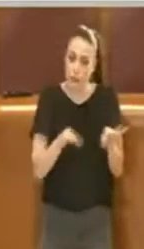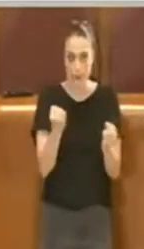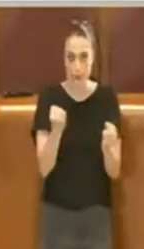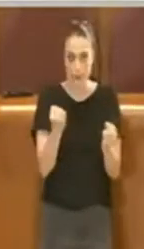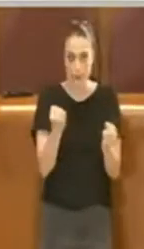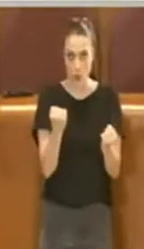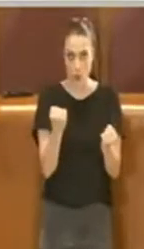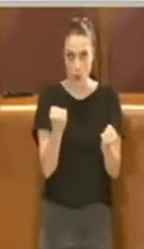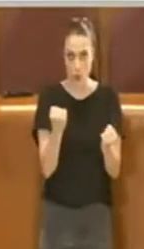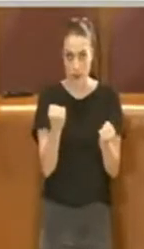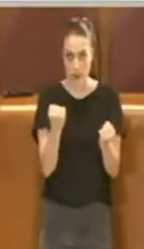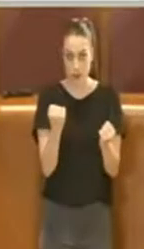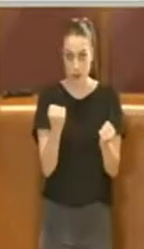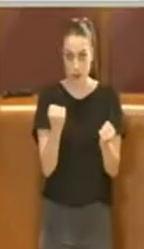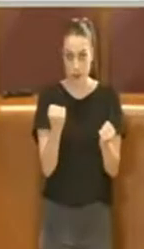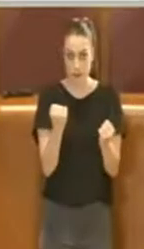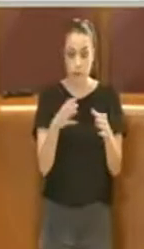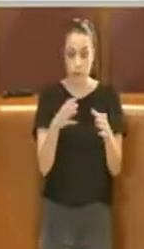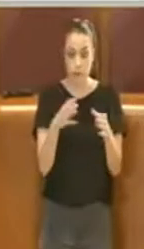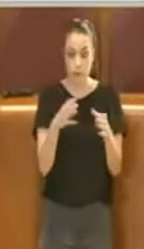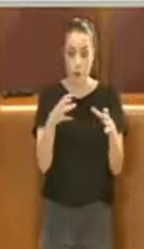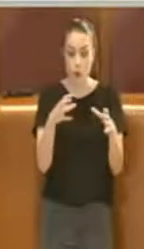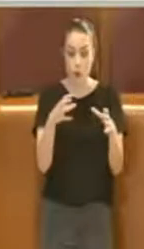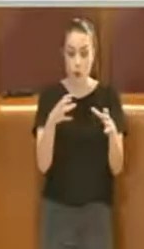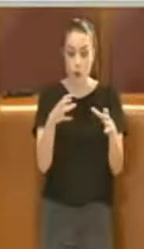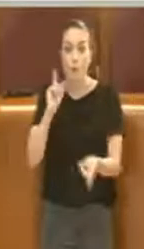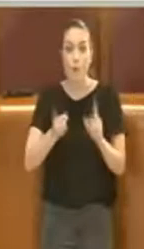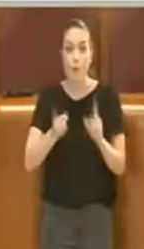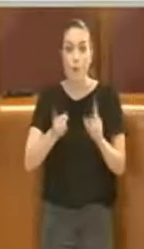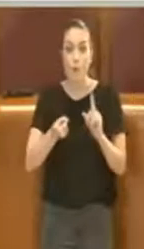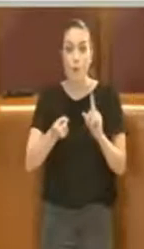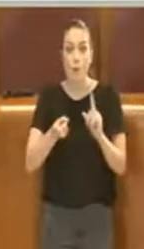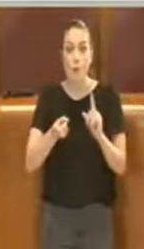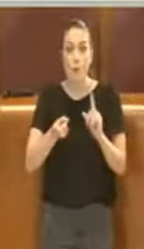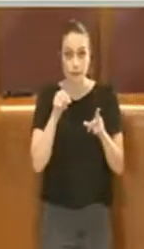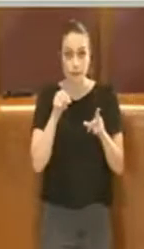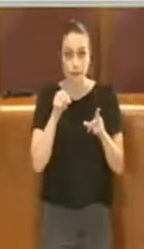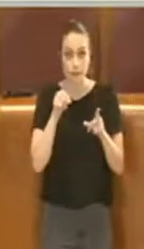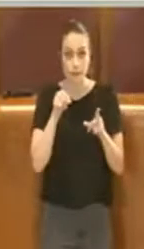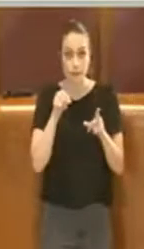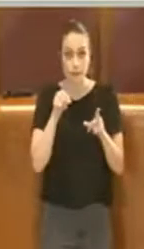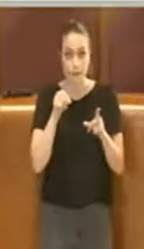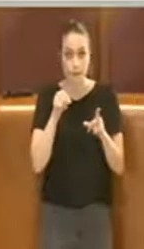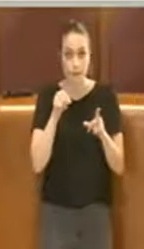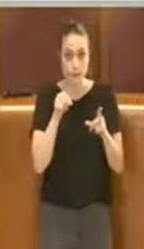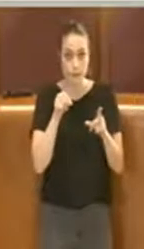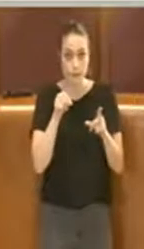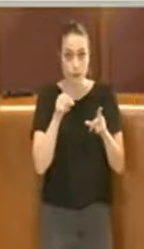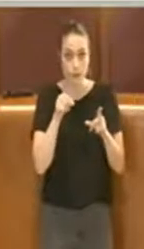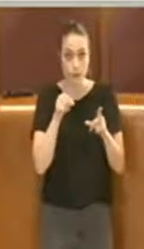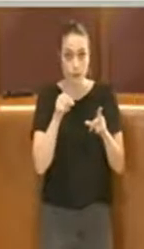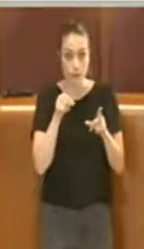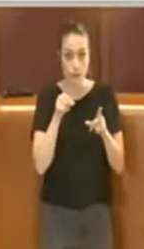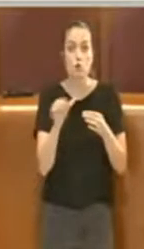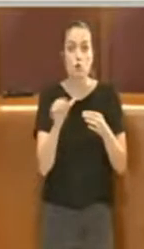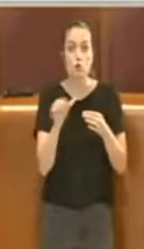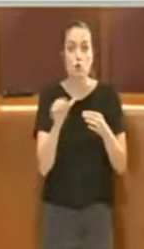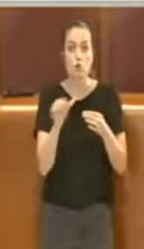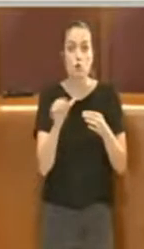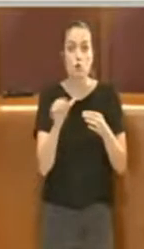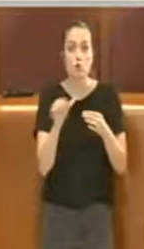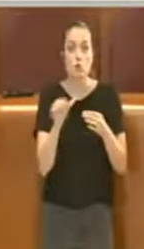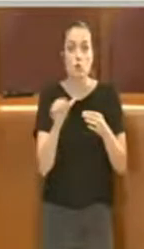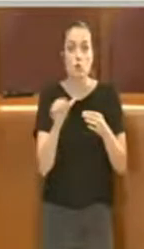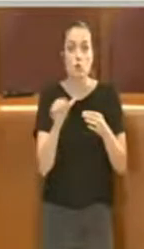agli organismi politici sovraordinati, perché noi siamo ordinati agli organismi